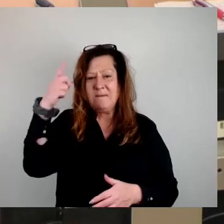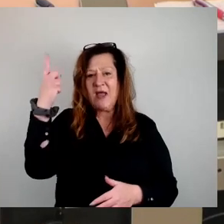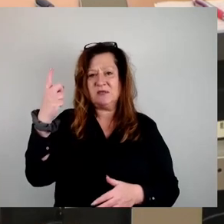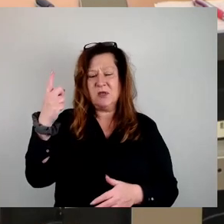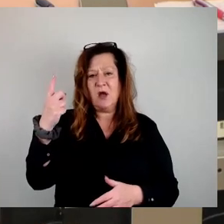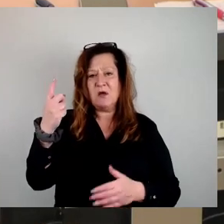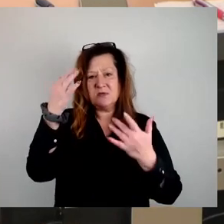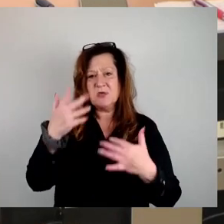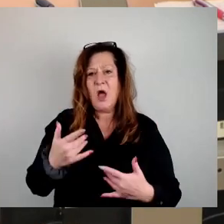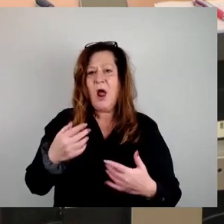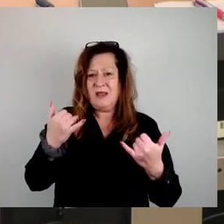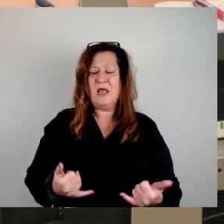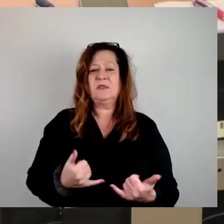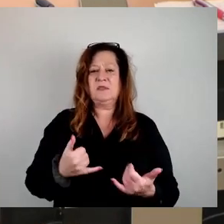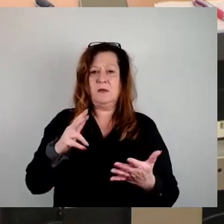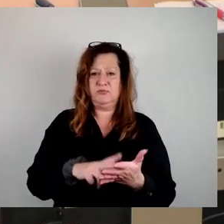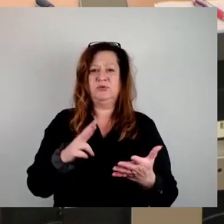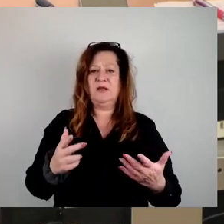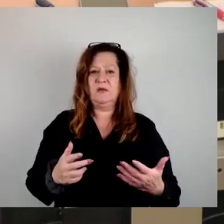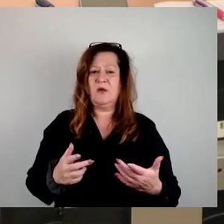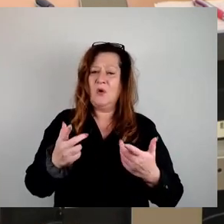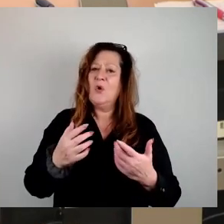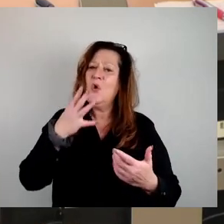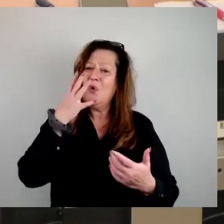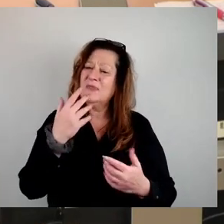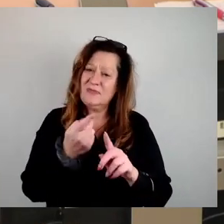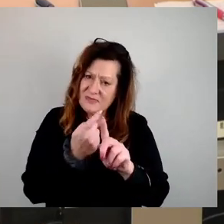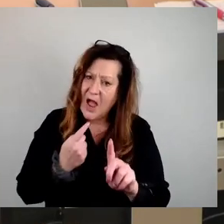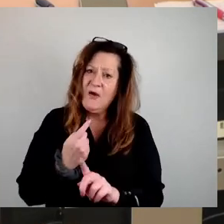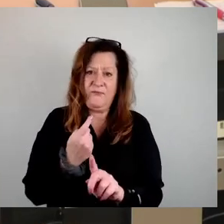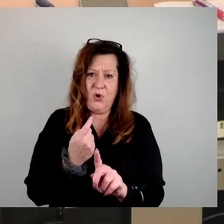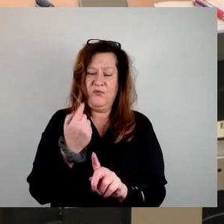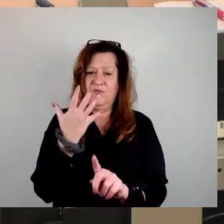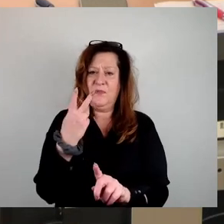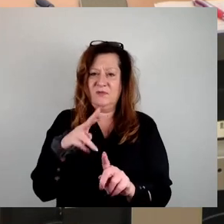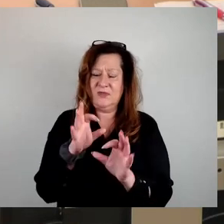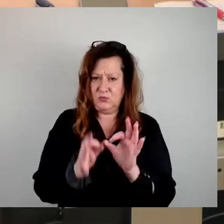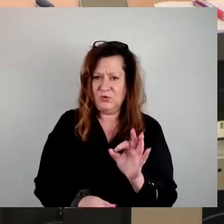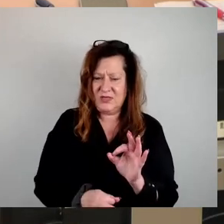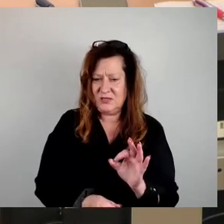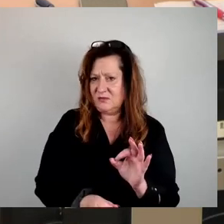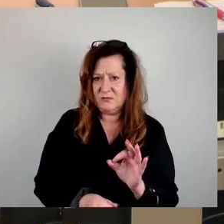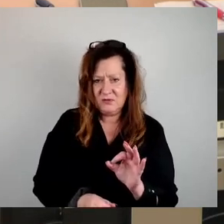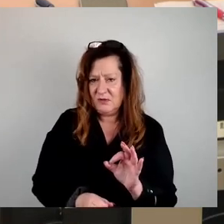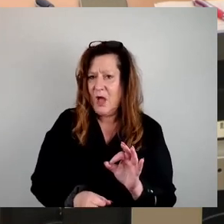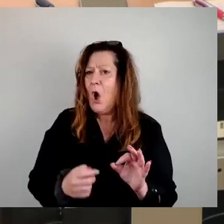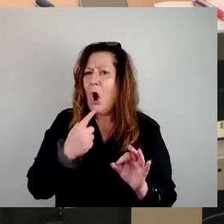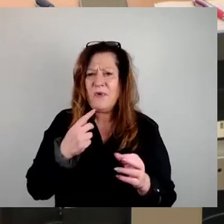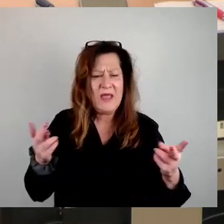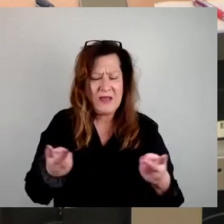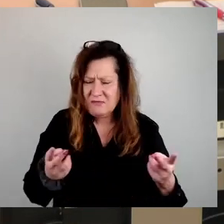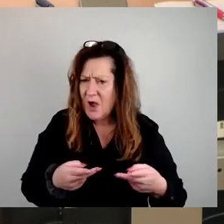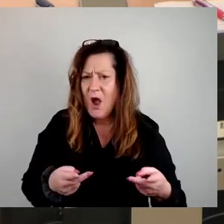Wir wollen, mindestens 25 % der Wohneinheiten, die dann dort entstehen, und da ist es vollkommen egal, ob das jetzt Einfamilienhäuser, Reihenhäuser,